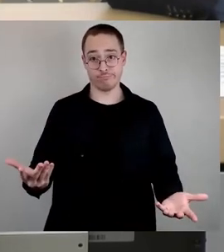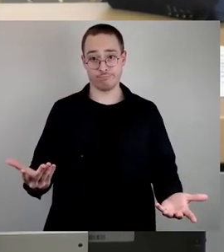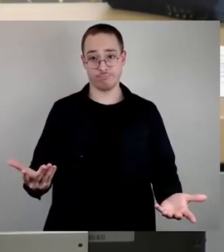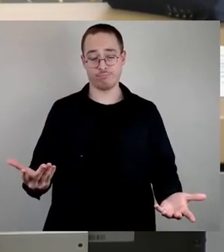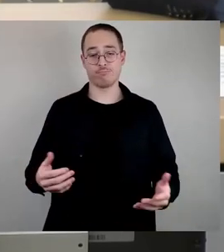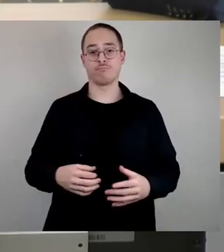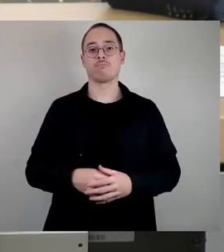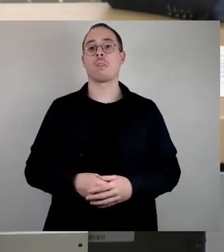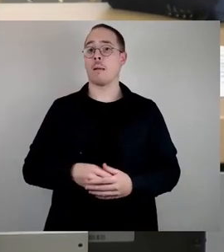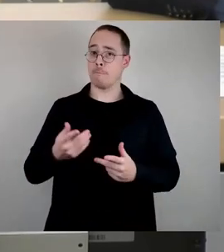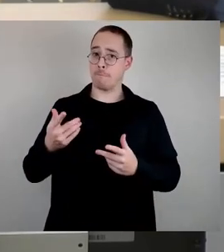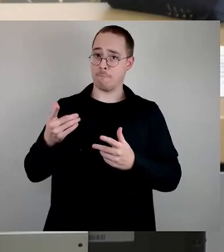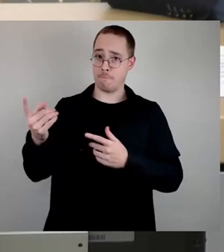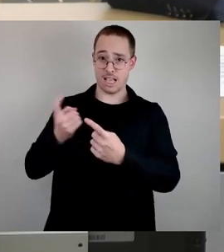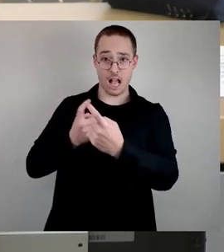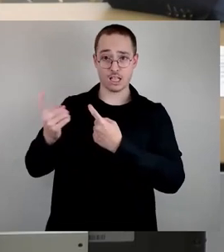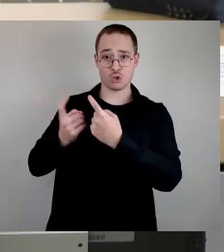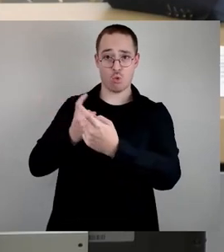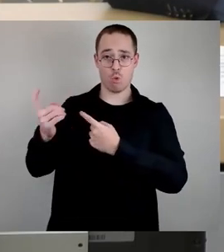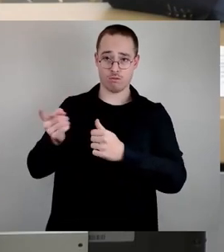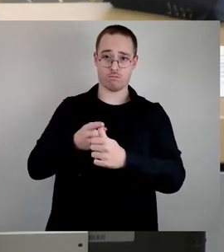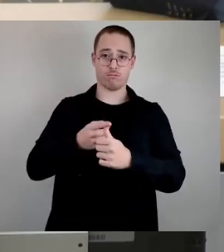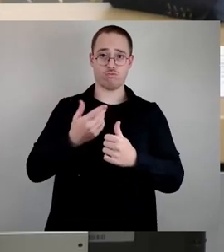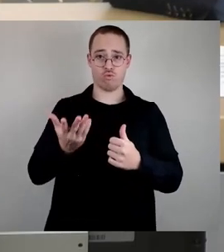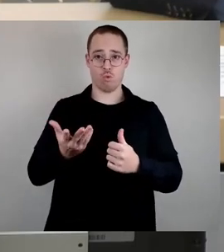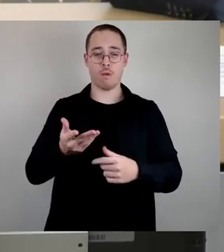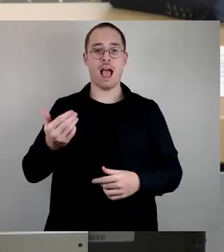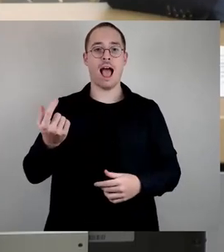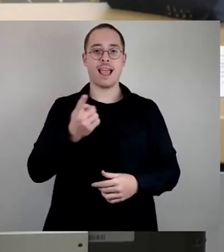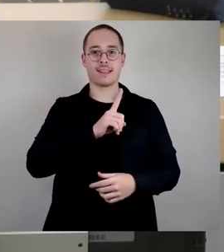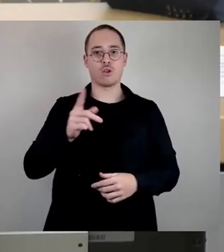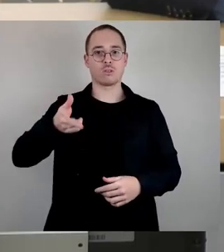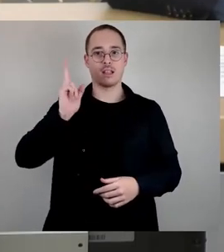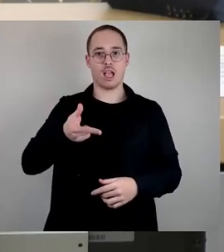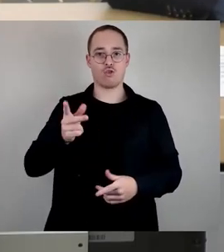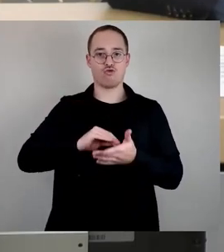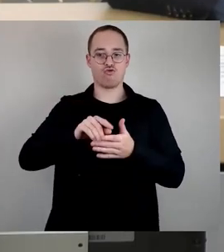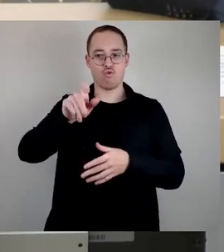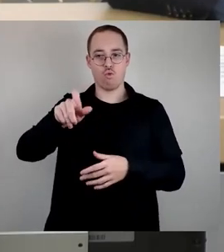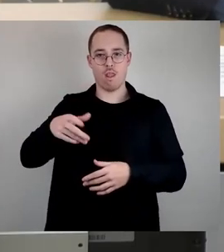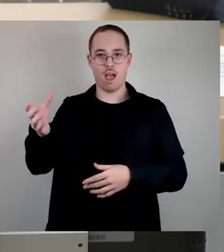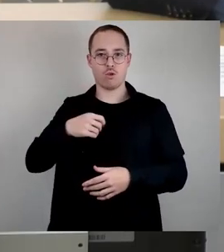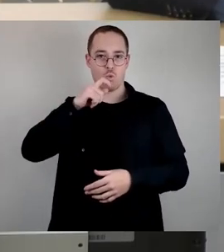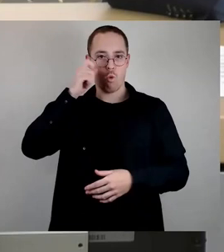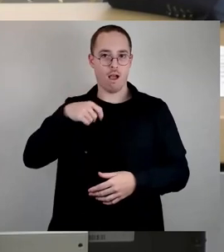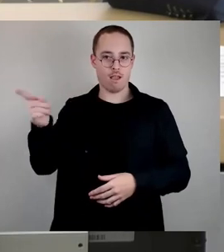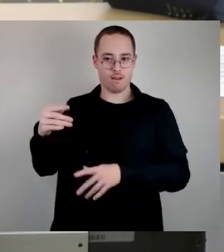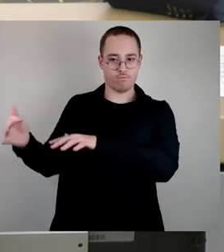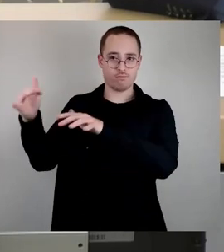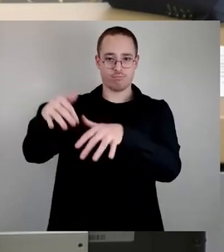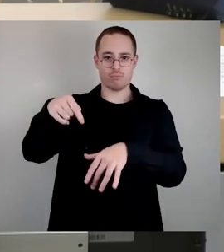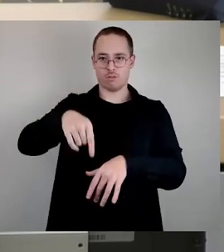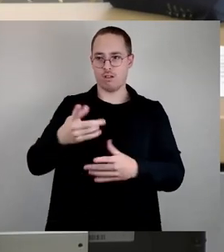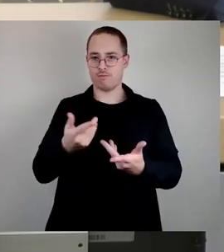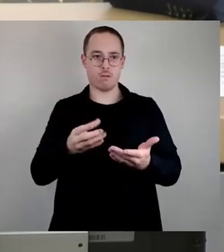Migration. Da waren unter anderem 1.300 Schüler aus der Ukraine in den verschiedenen Schularten zu integrieren. Zum